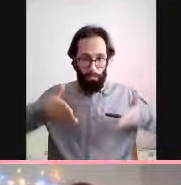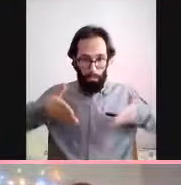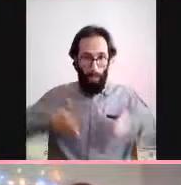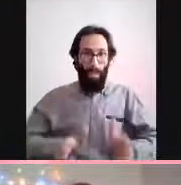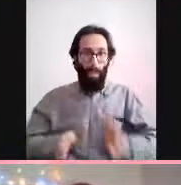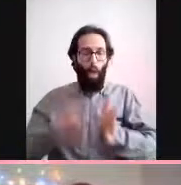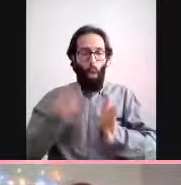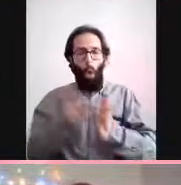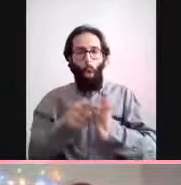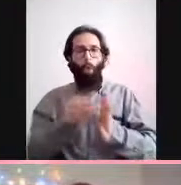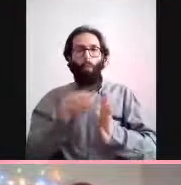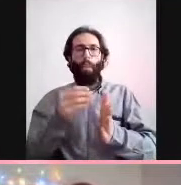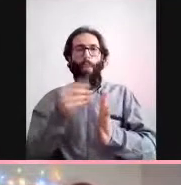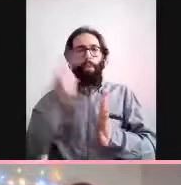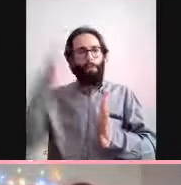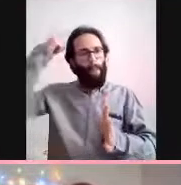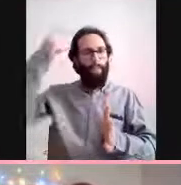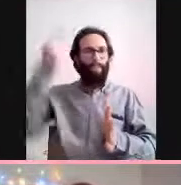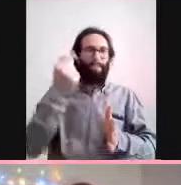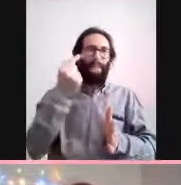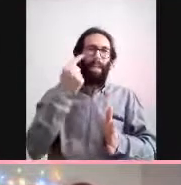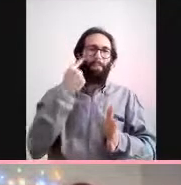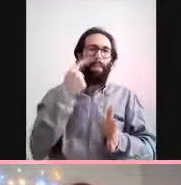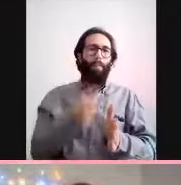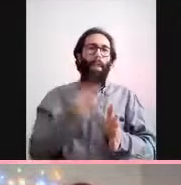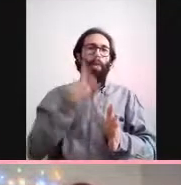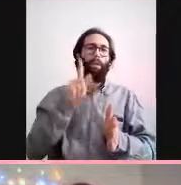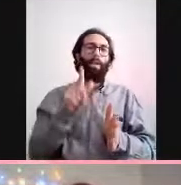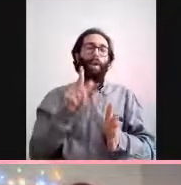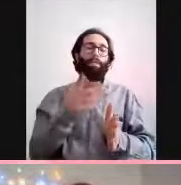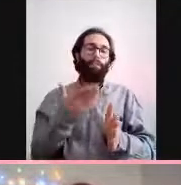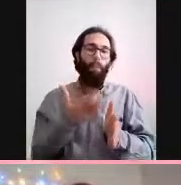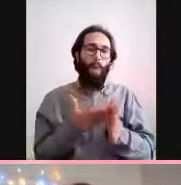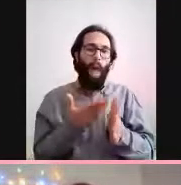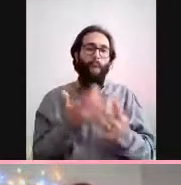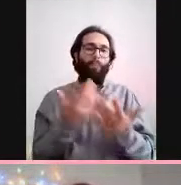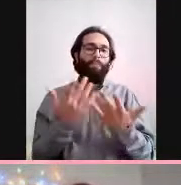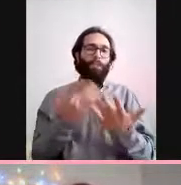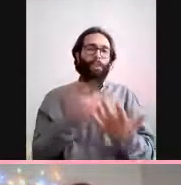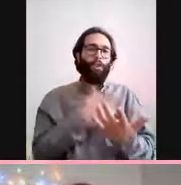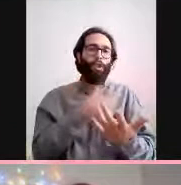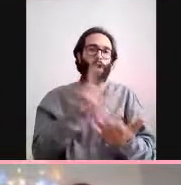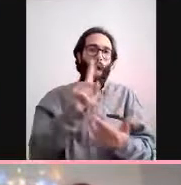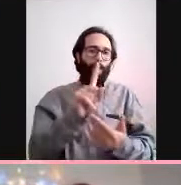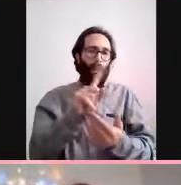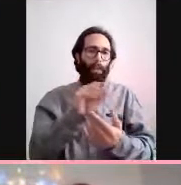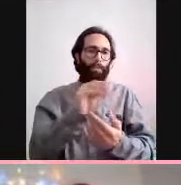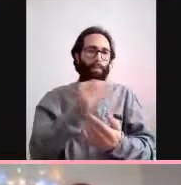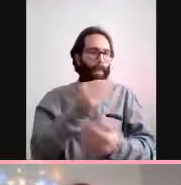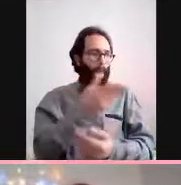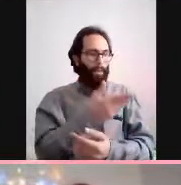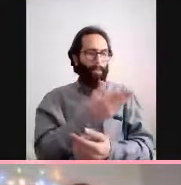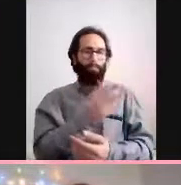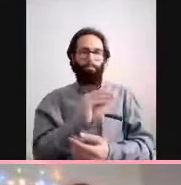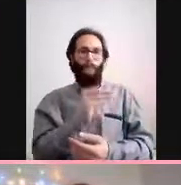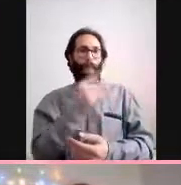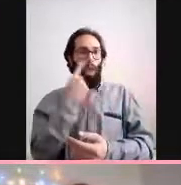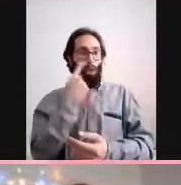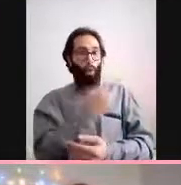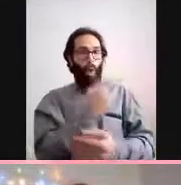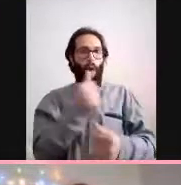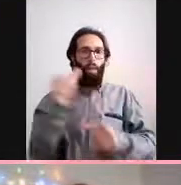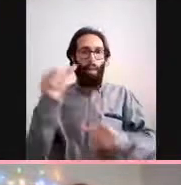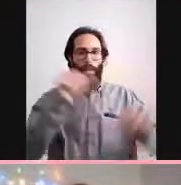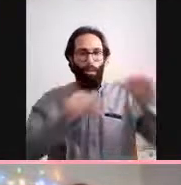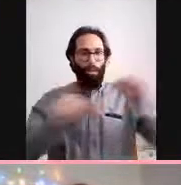daha bir sene olduğu için ama onlara da nasıl bakacaksın yani bebeklerde deney yapmak deney değil de tahlil